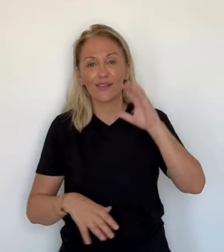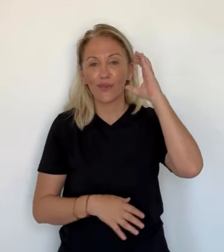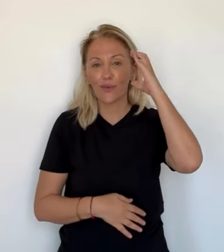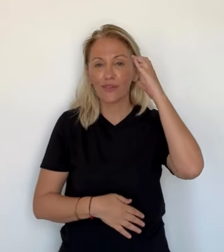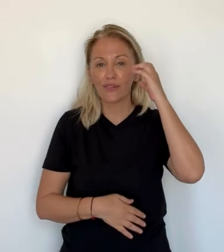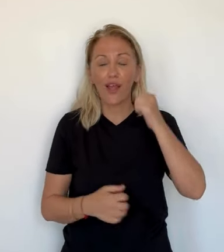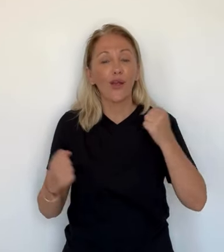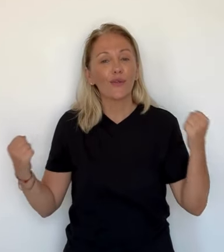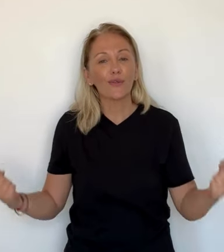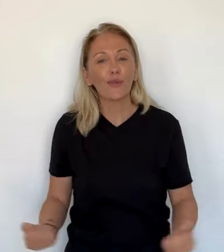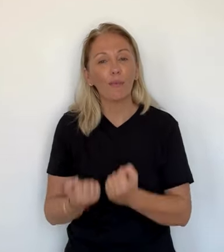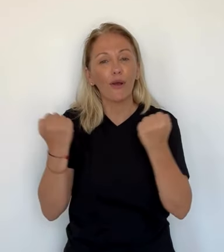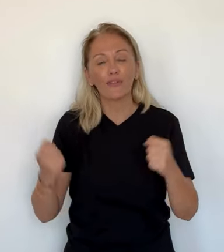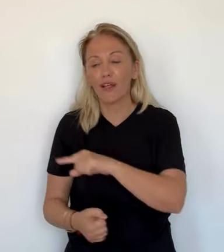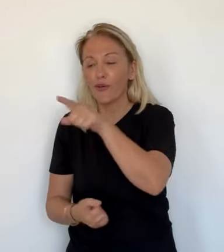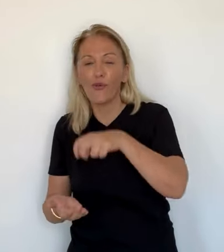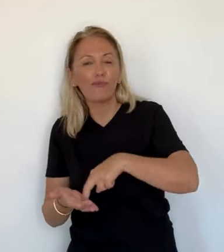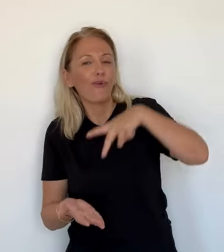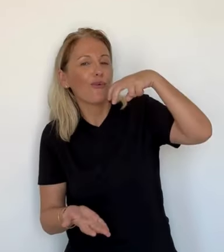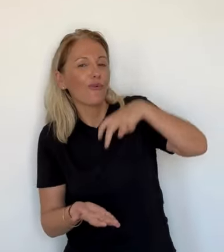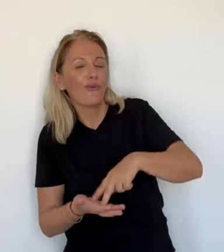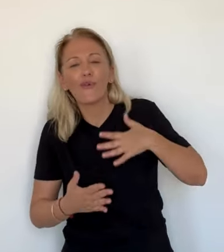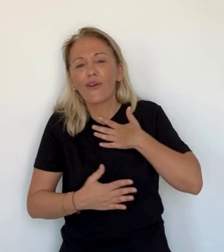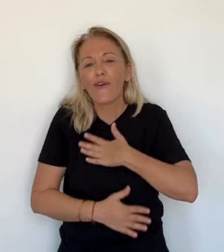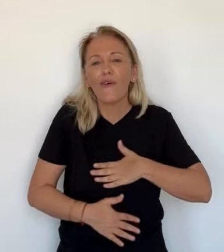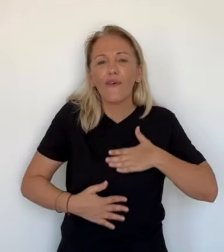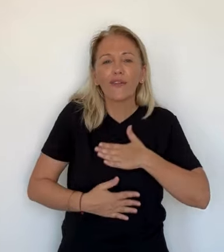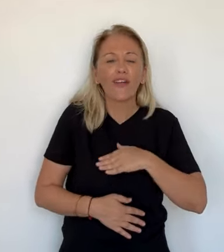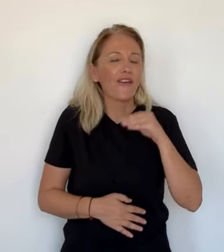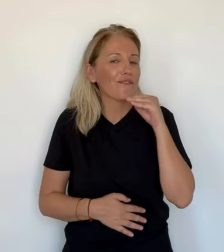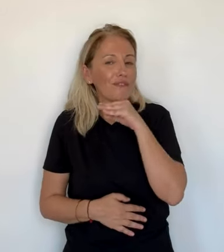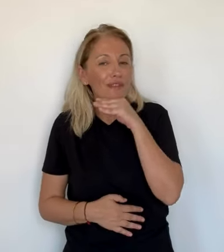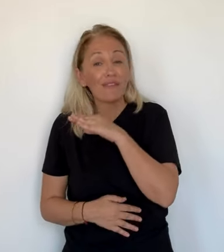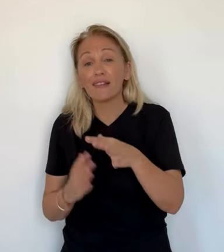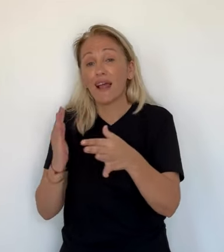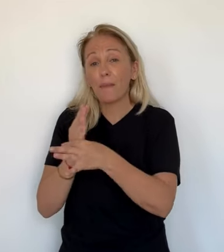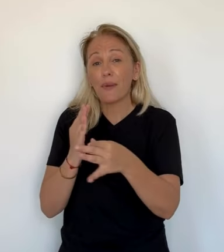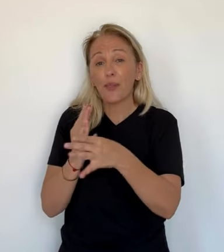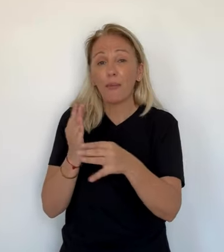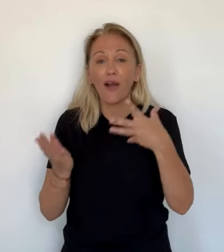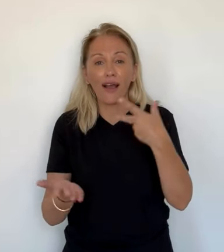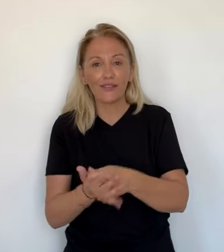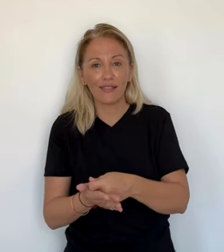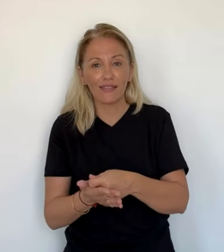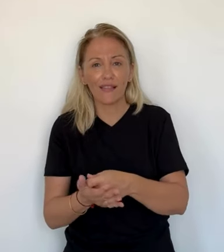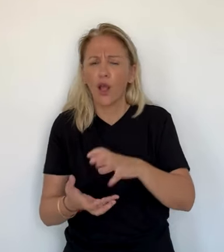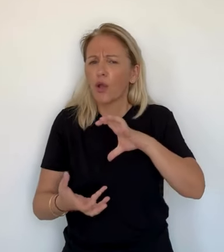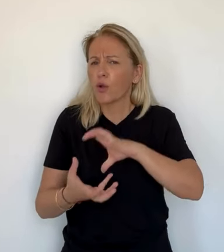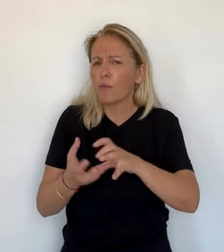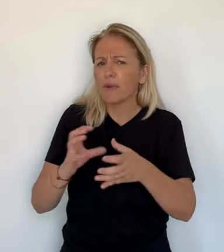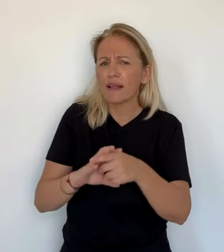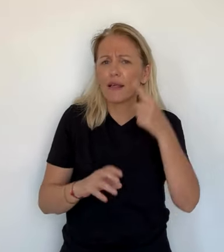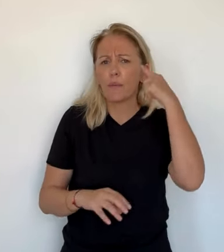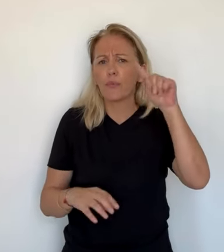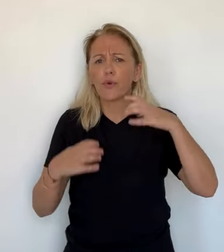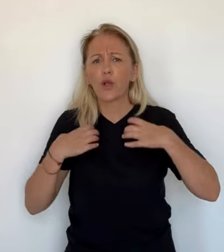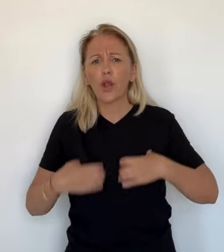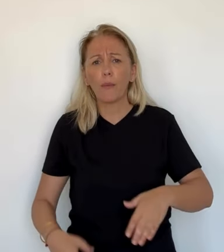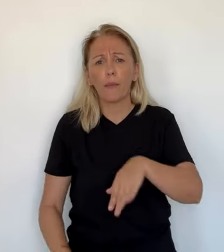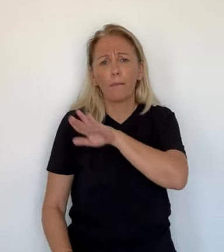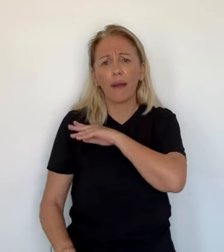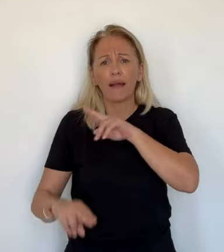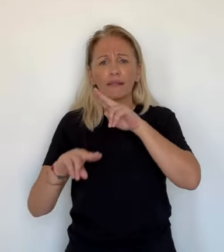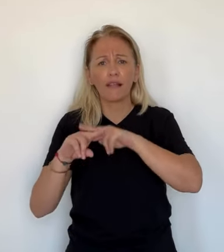se les arrachent. Un casse-tête pour le club car les travaux de rénovation du stade Armand Cesari devraient durer deux ans et ont commencé par les